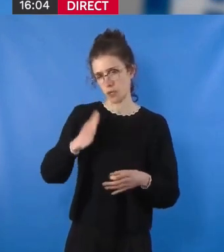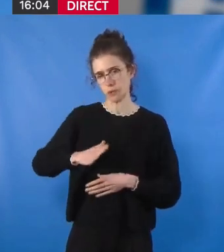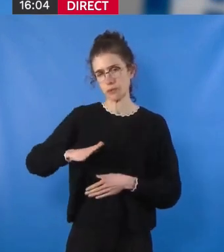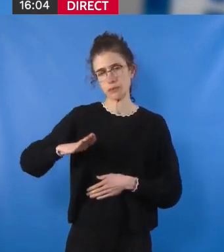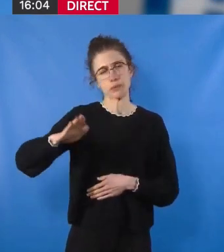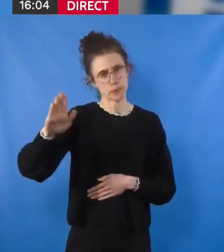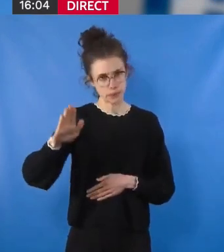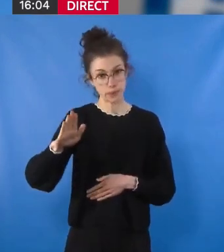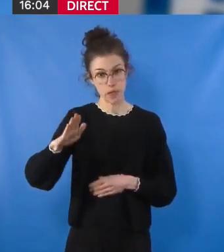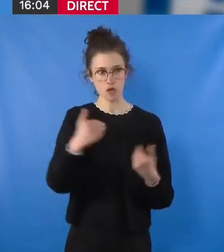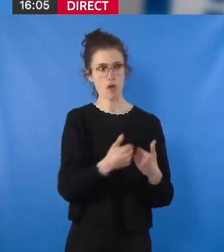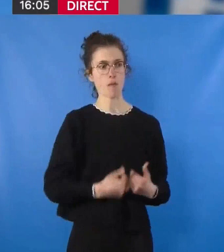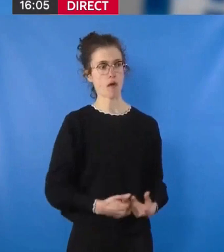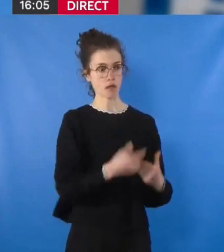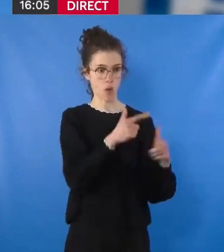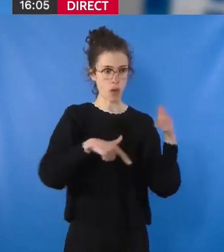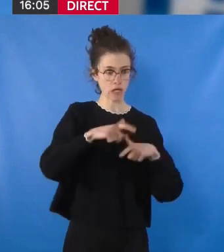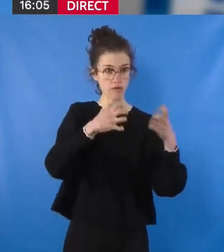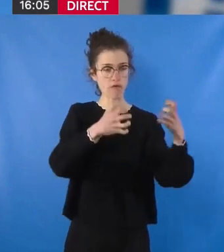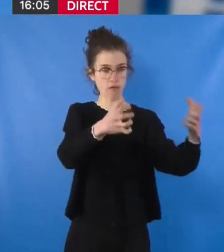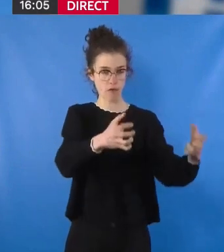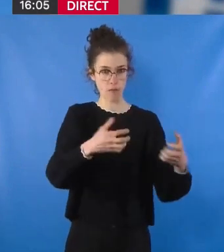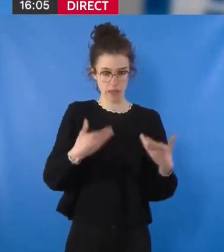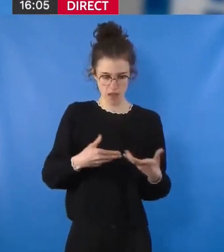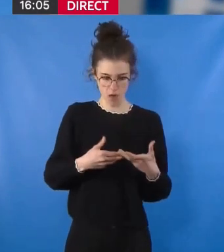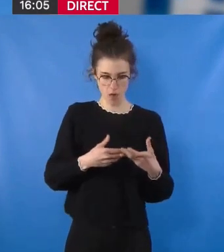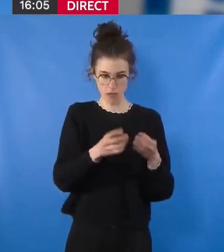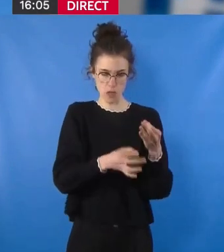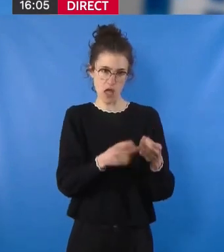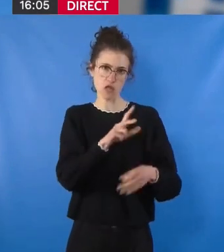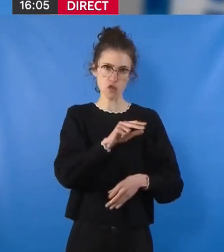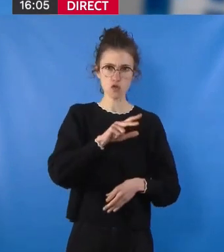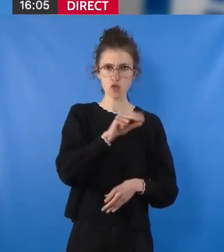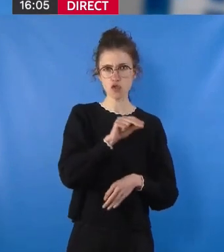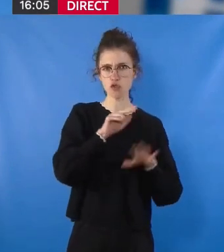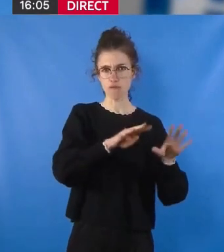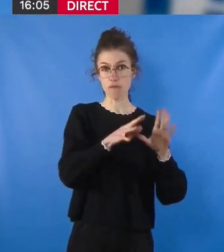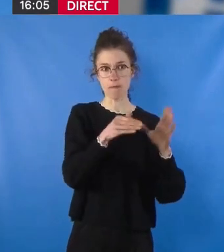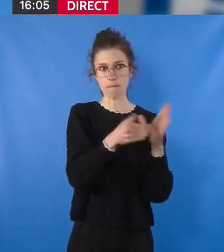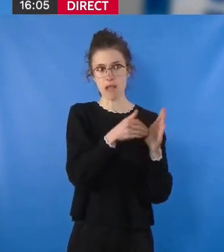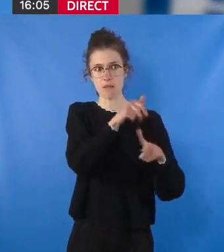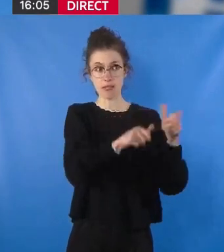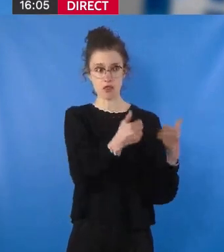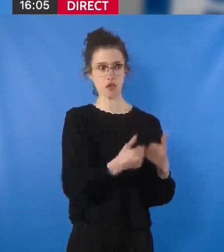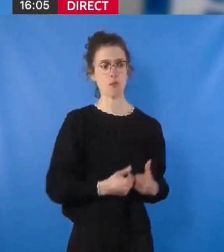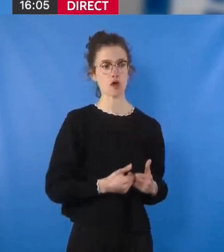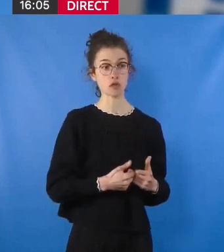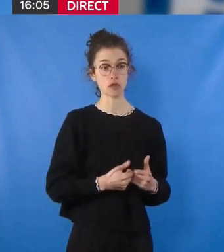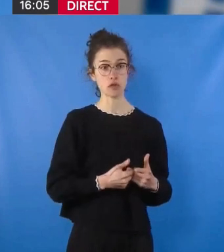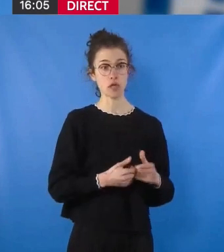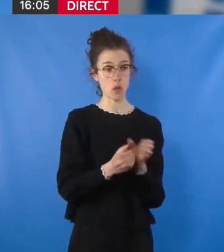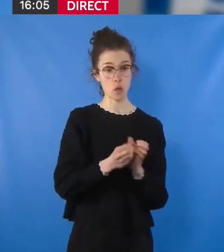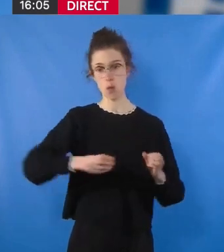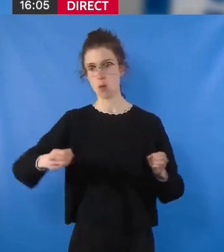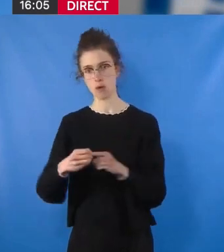hausse, atteignant aujourd'hui près de 39 000 demandes, dont 23 500 sont des primo-demandeurs, tel est l'enjeu incontournable